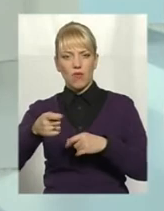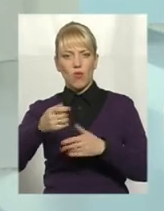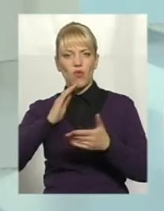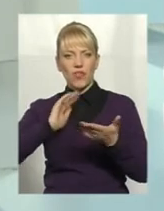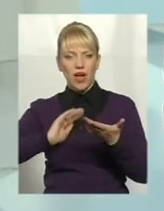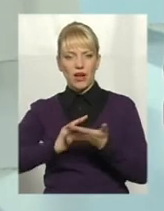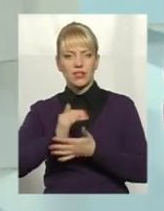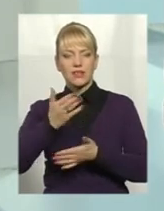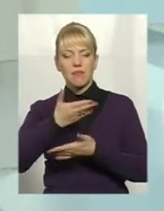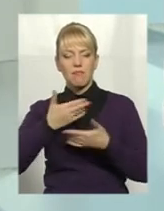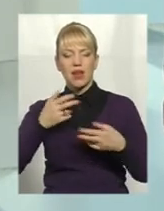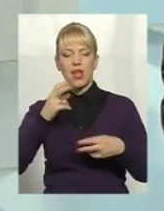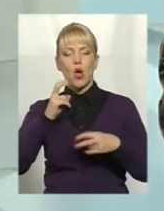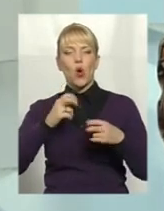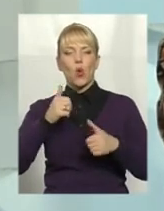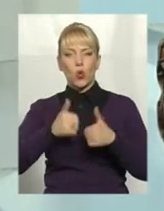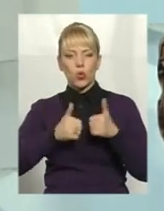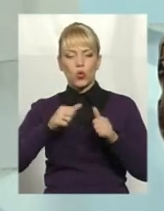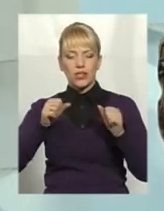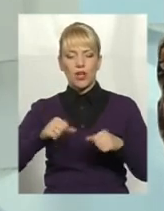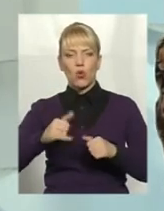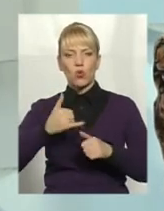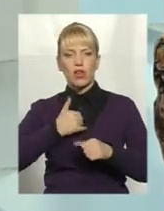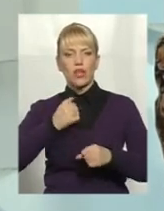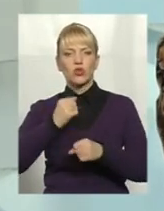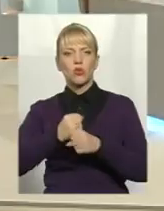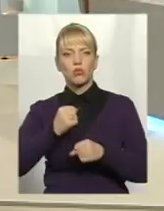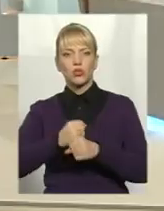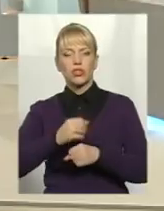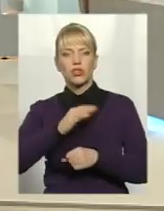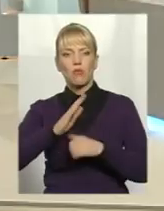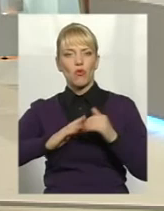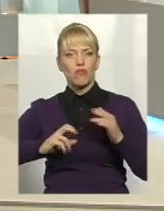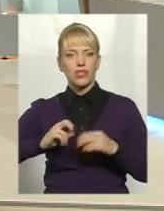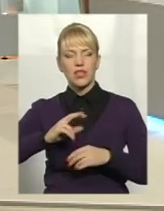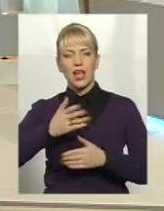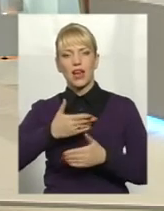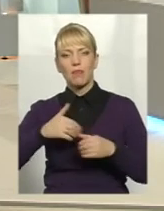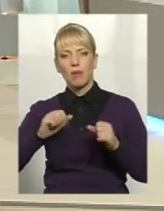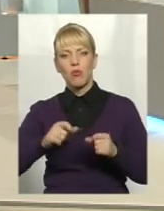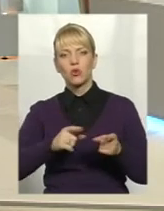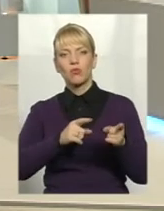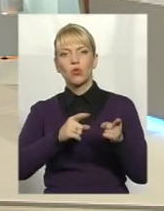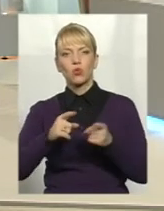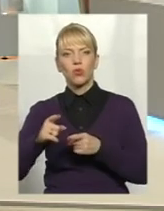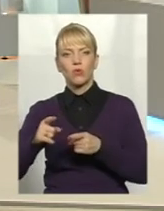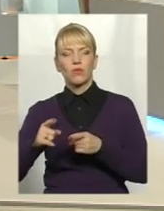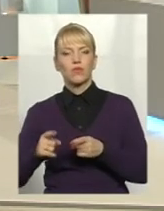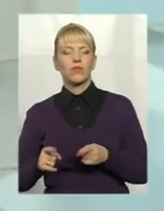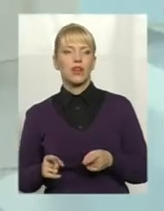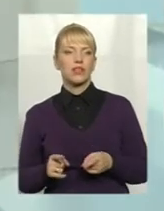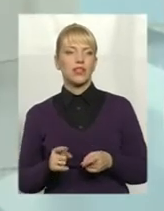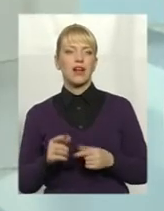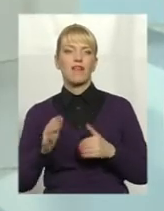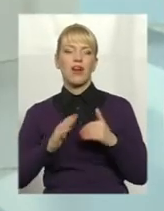роботячі, професіональні, і ми можемо підготувати і кваліфіковані